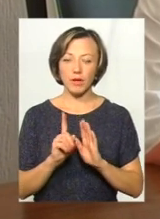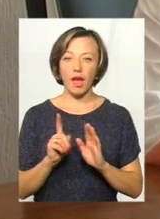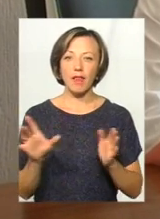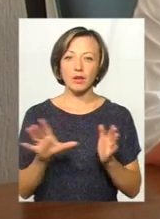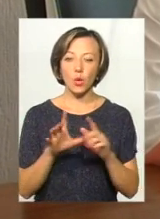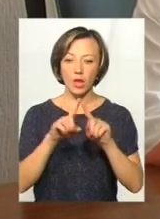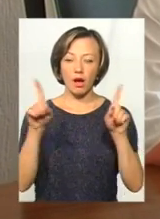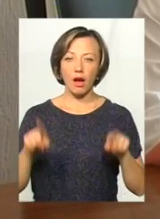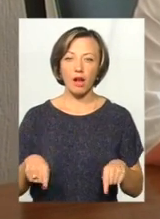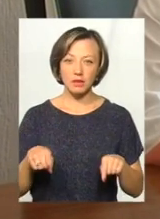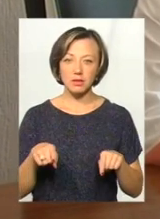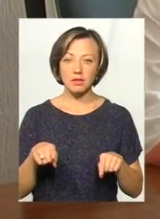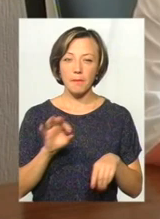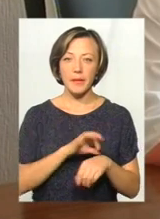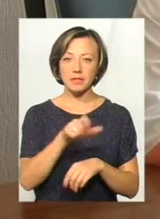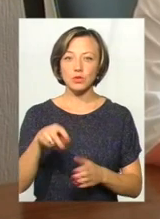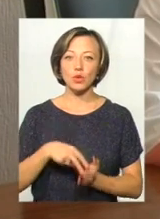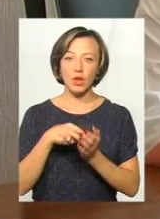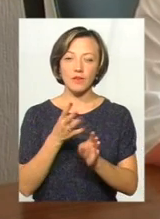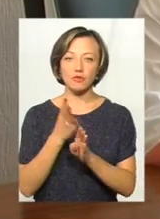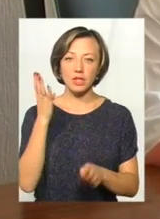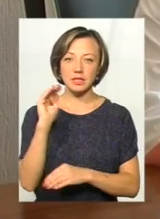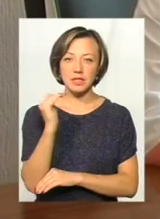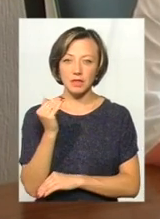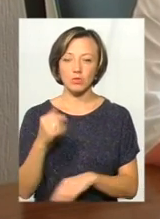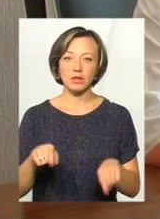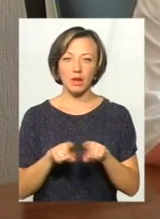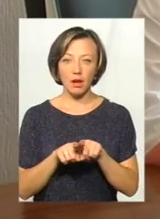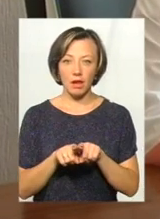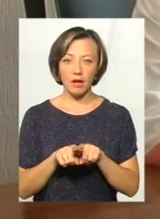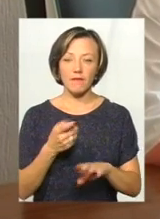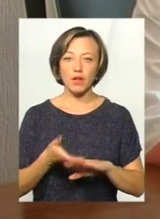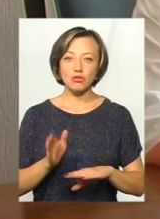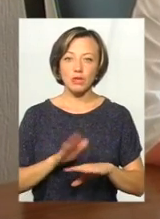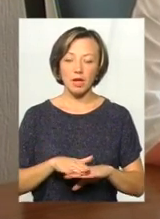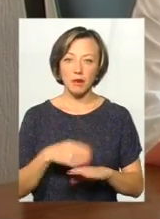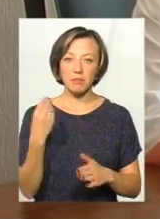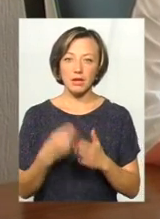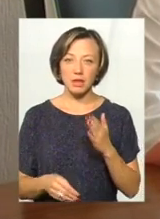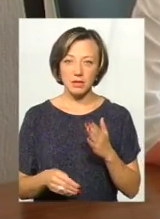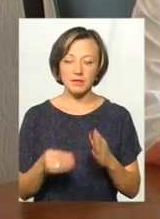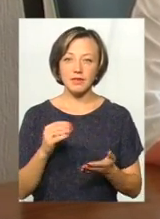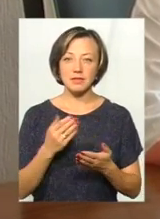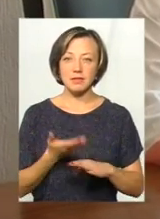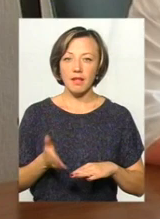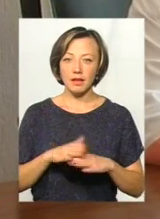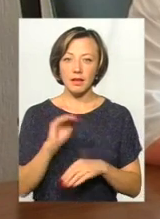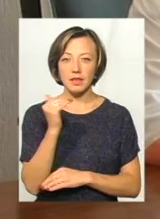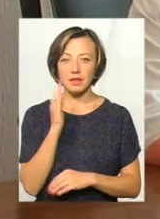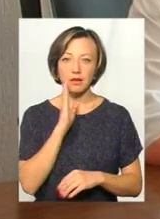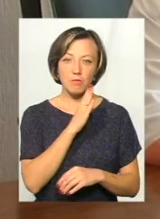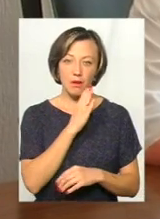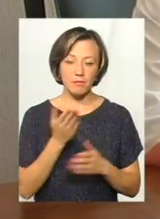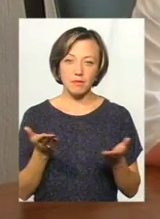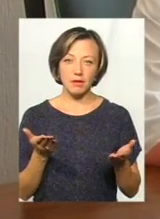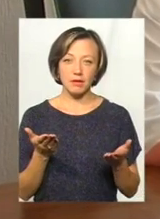оце стояння в черзі з дитиною, таке важке, принизливе, складне для дитини і для мами,